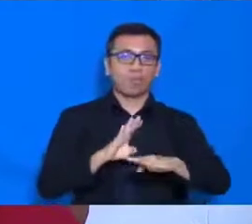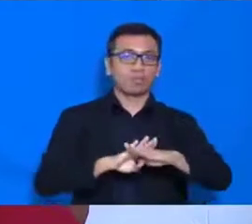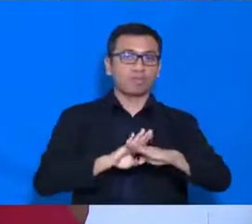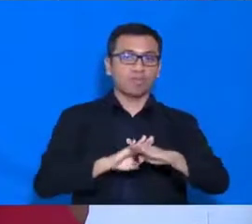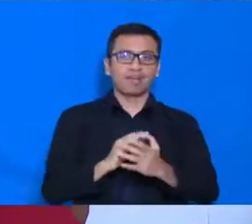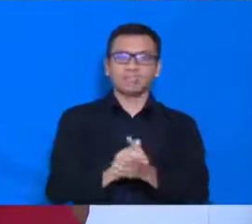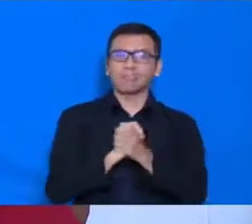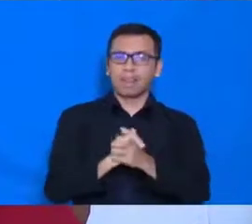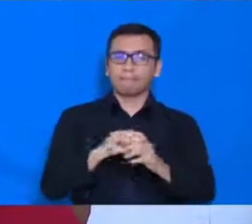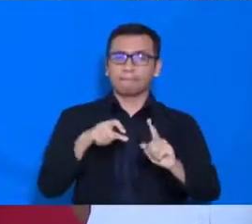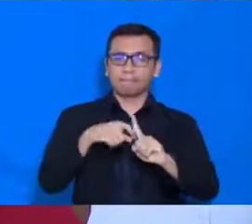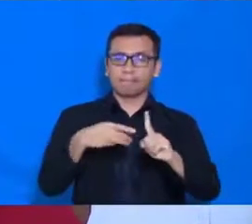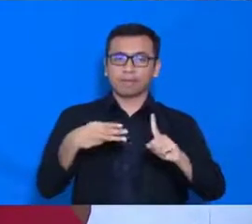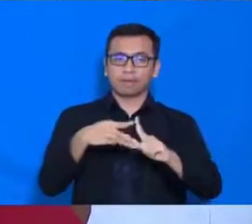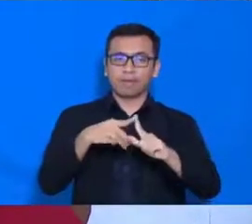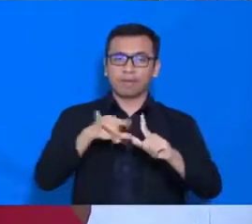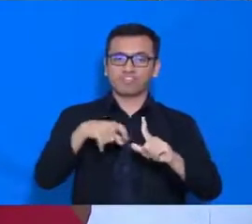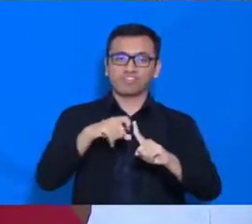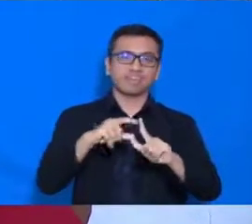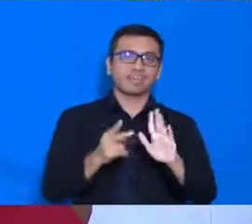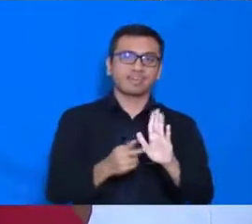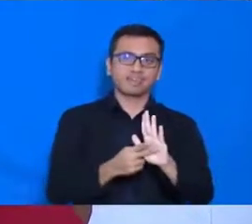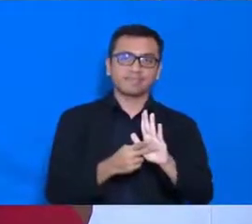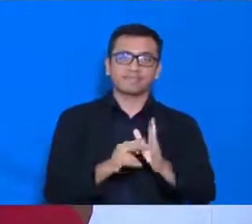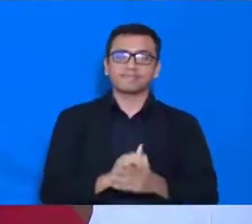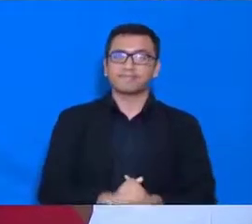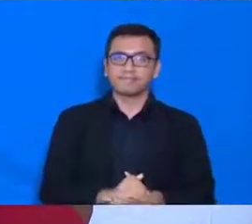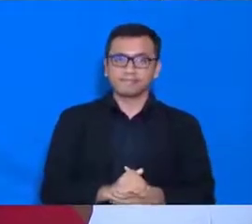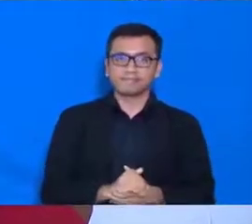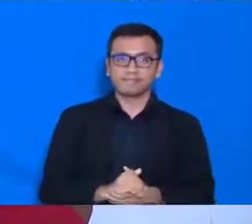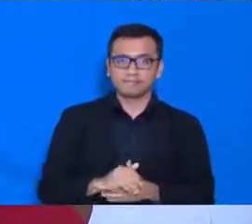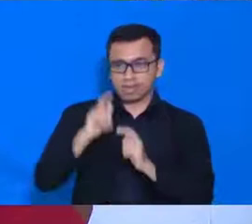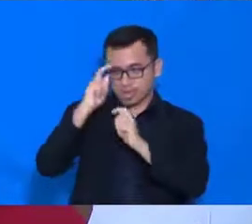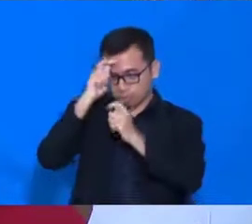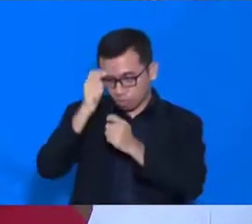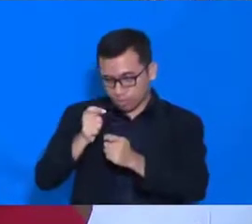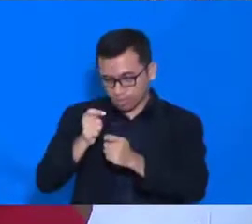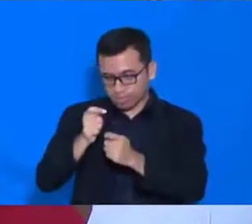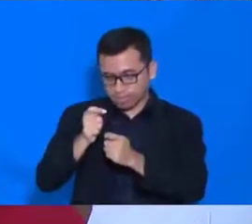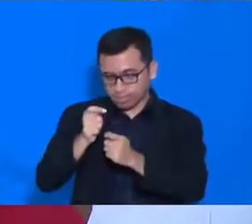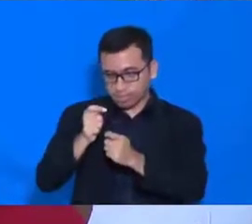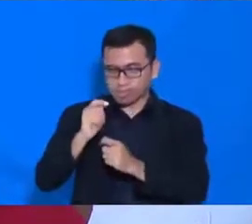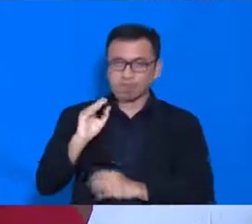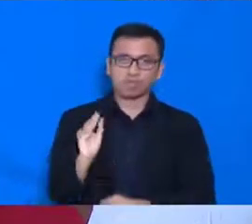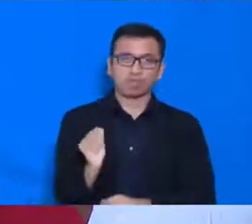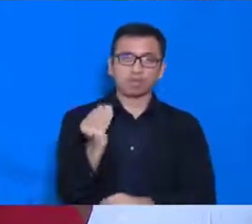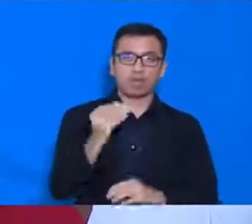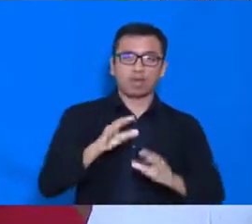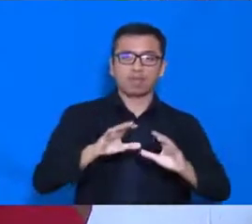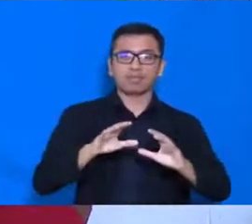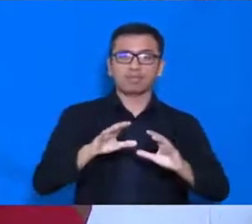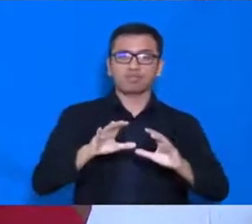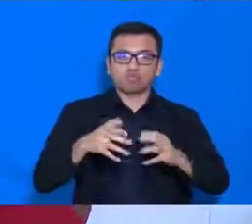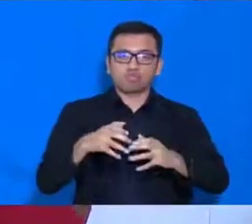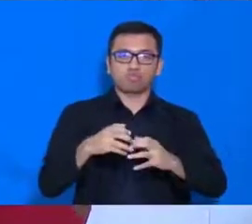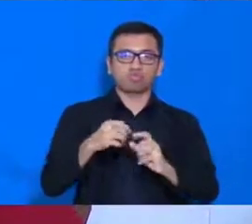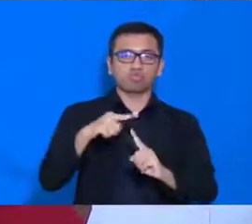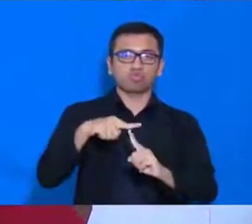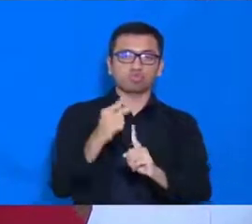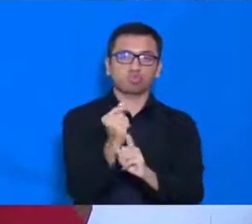Kebajikan. Yang saya hormati Ketua Gugus Tugas Percepatan Penanganan COVID